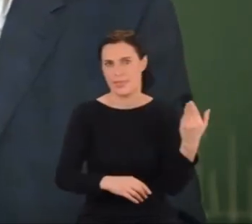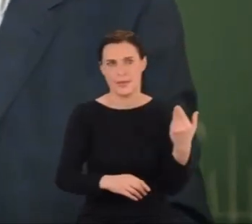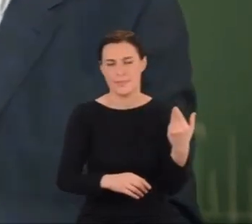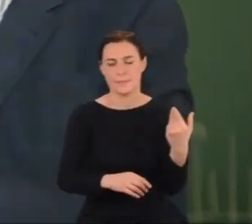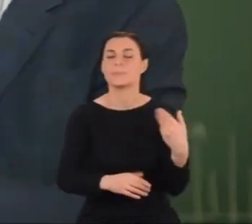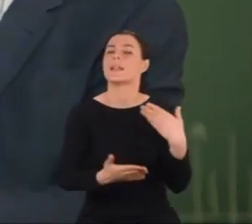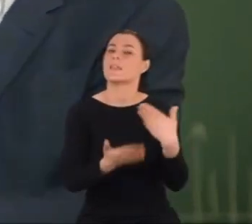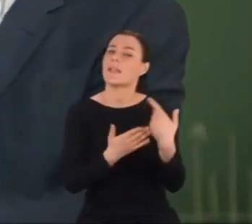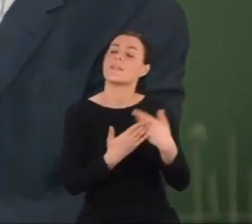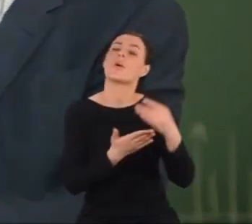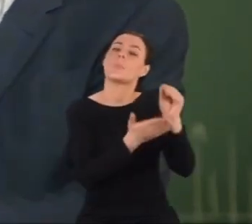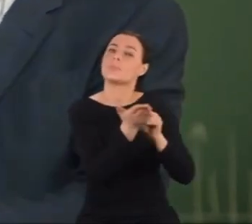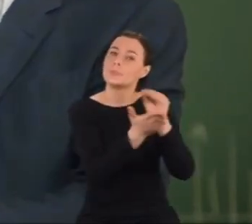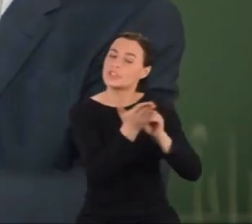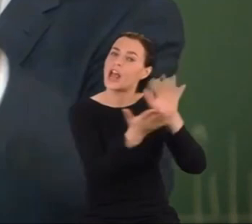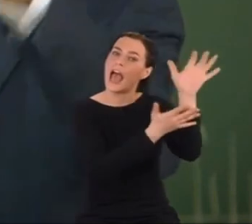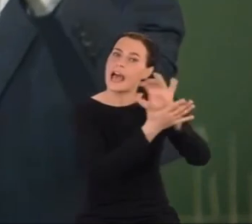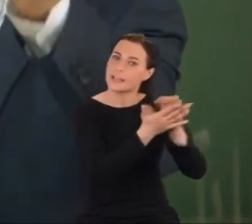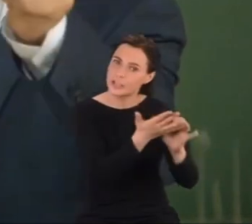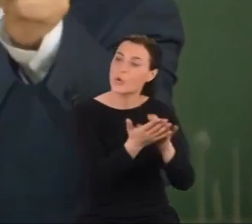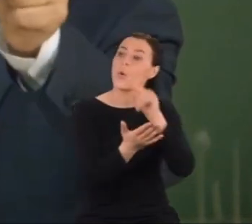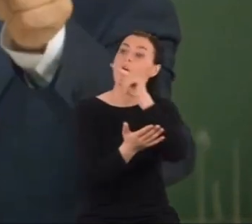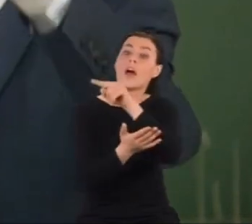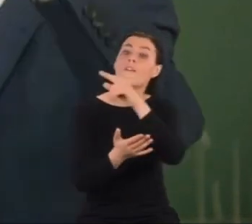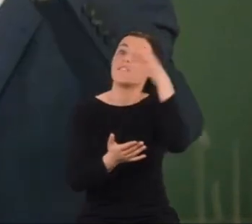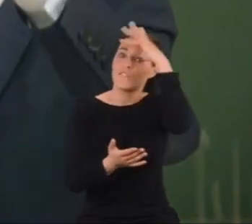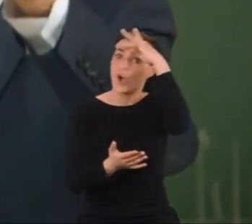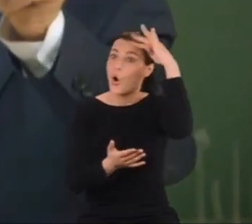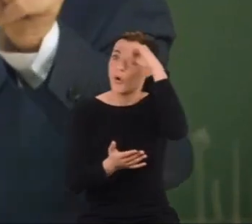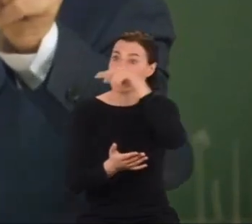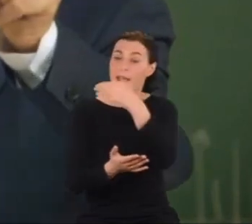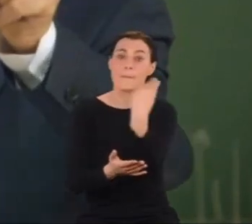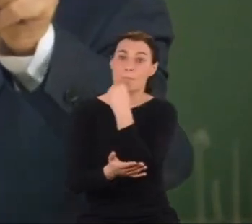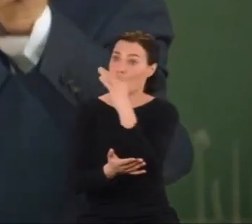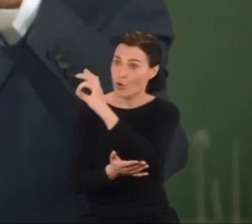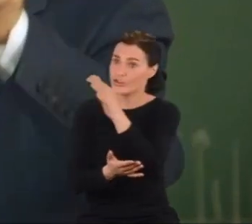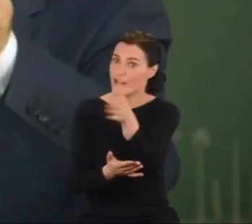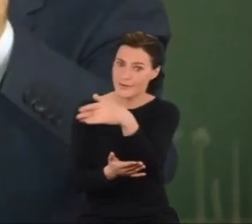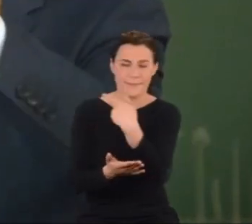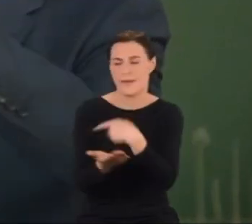Swój artykuł zaczyna słowami, odrzucam morze Diraca.